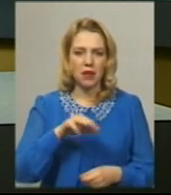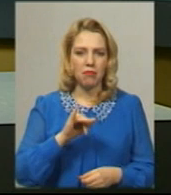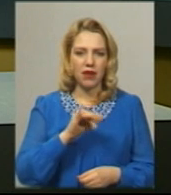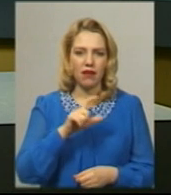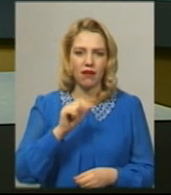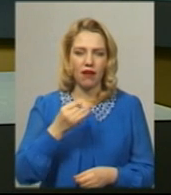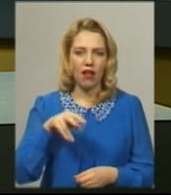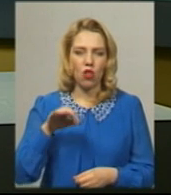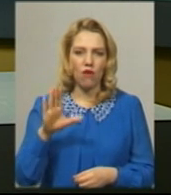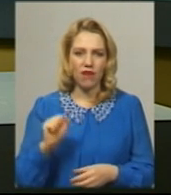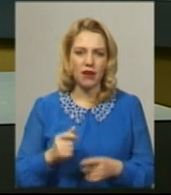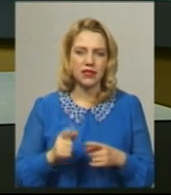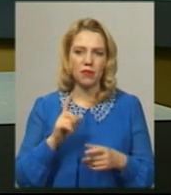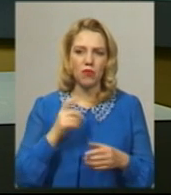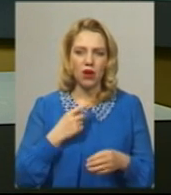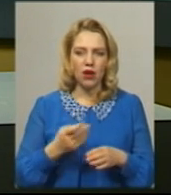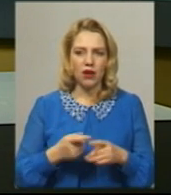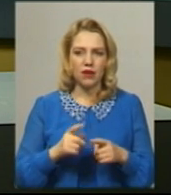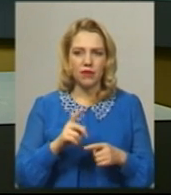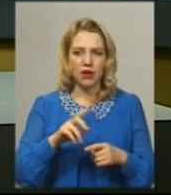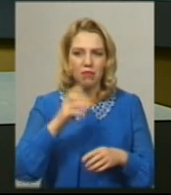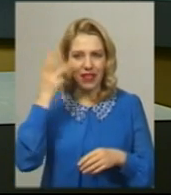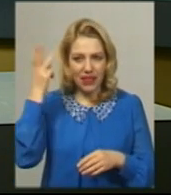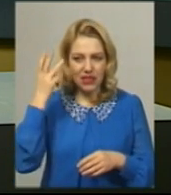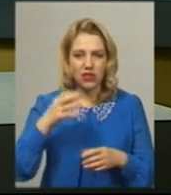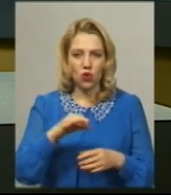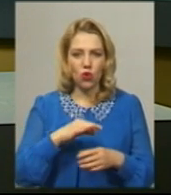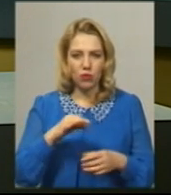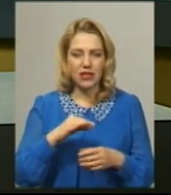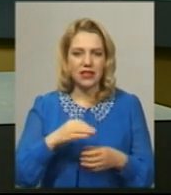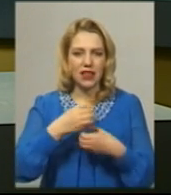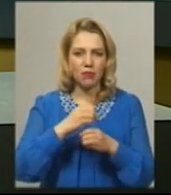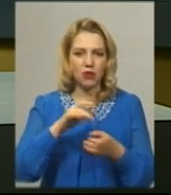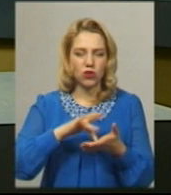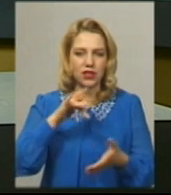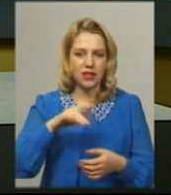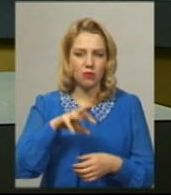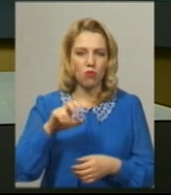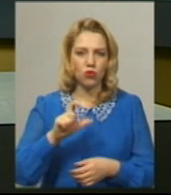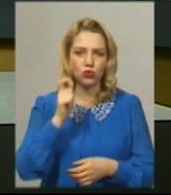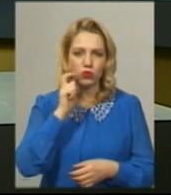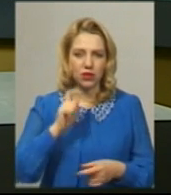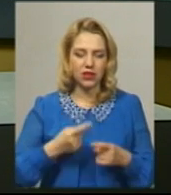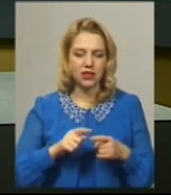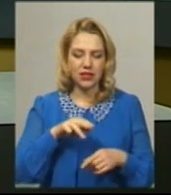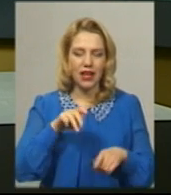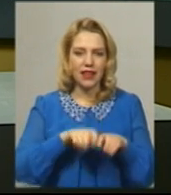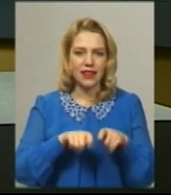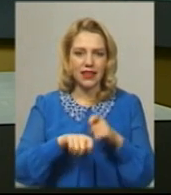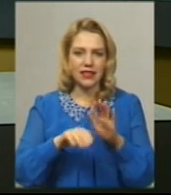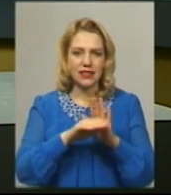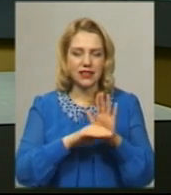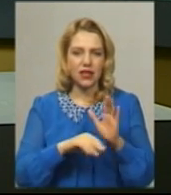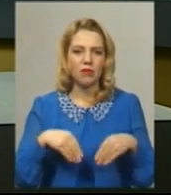з посиланням на інформацію Хмельницького обласного лабораторного центру МОЗ України. За її словами, ці тест-системи дадуть